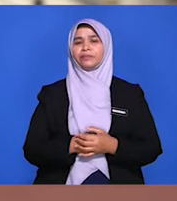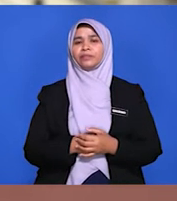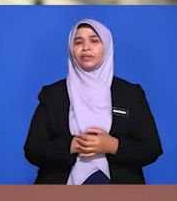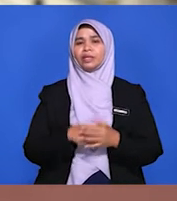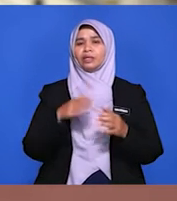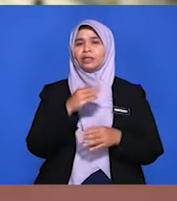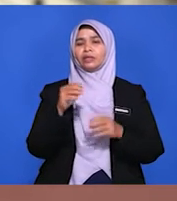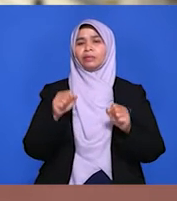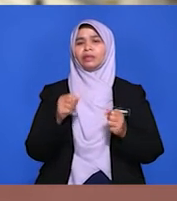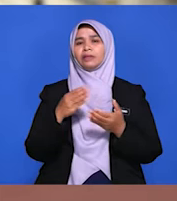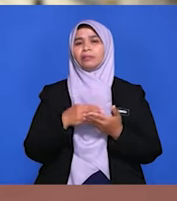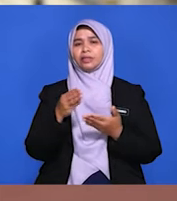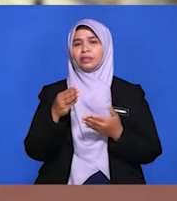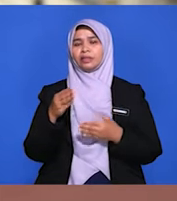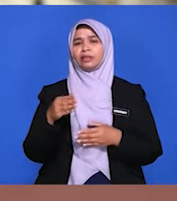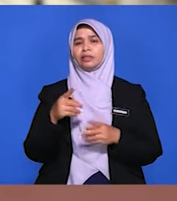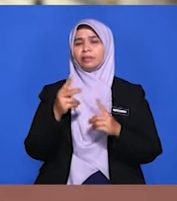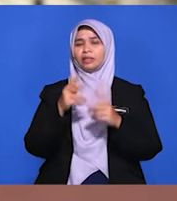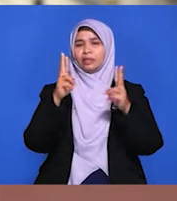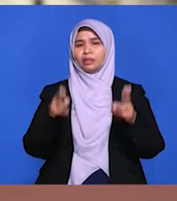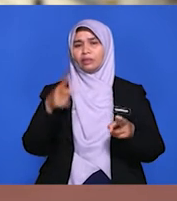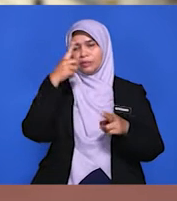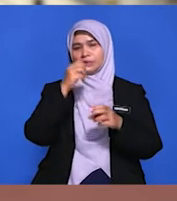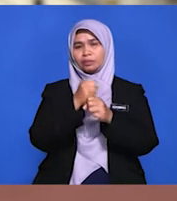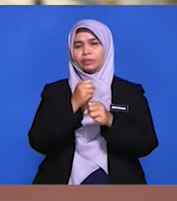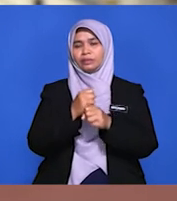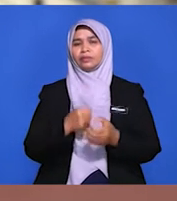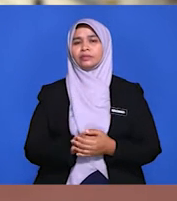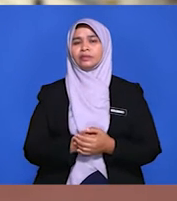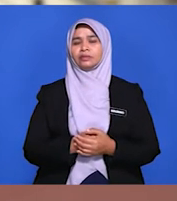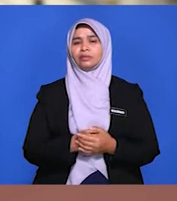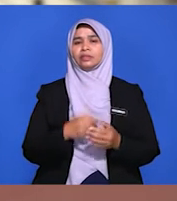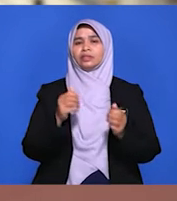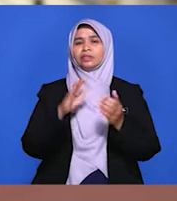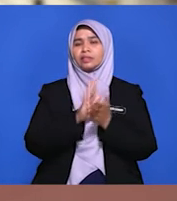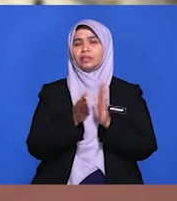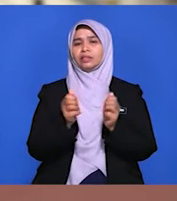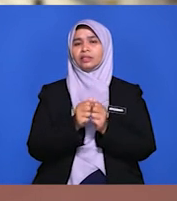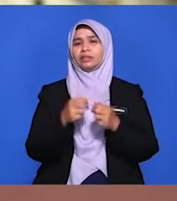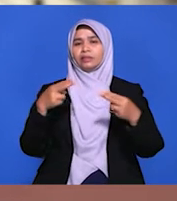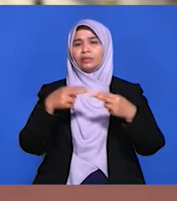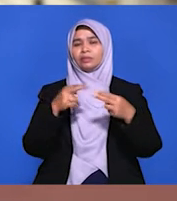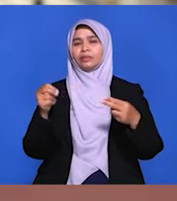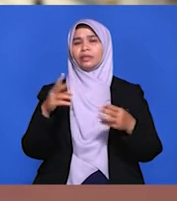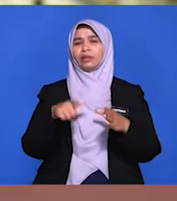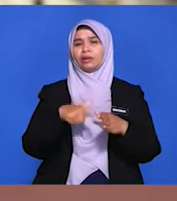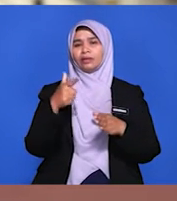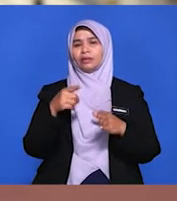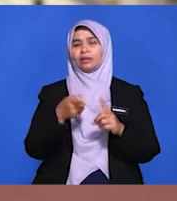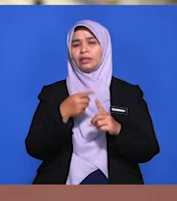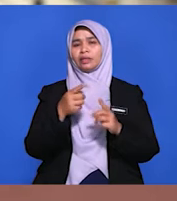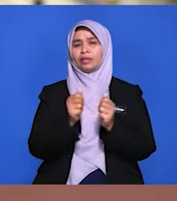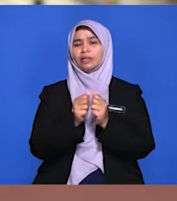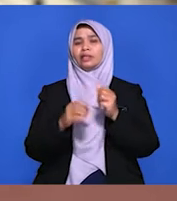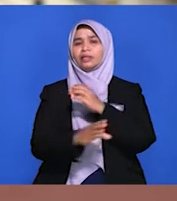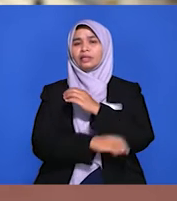kepada rakyat tempatan boleh disediakan. Jadi, hanya dengan mengadakan hubungan diplomatik dengan negara luar sahaja, pelaburan